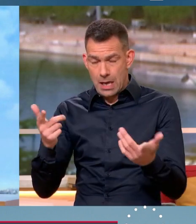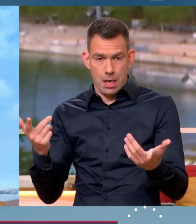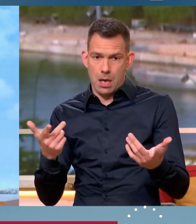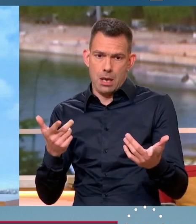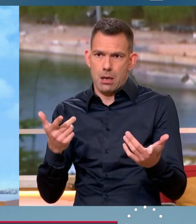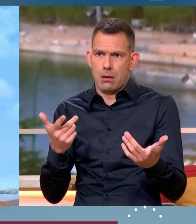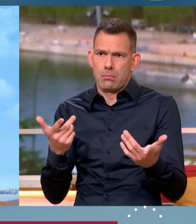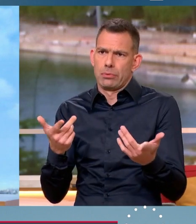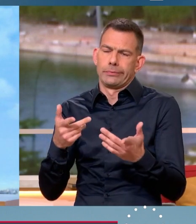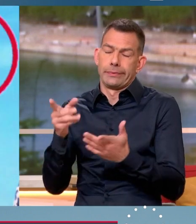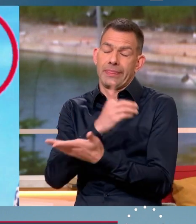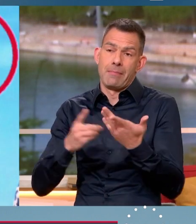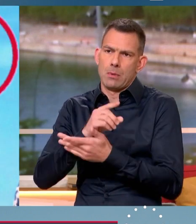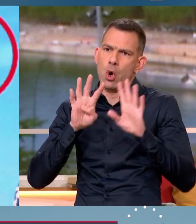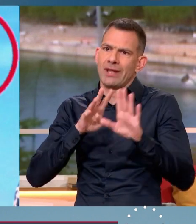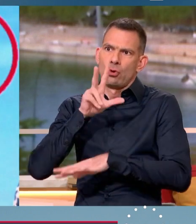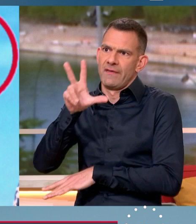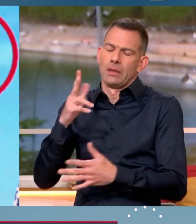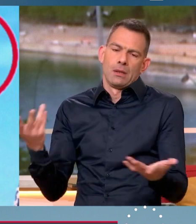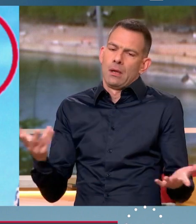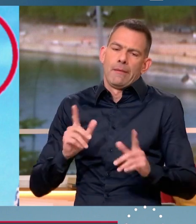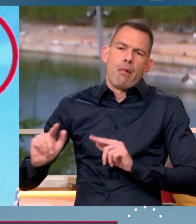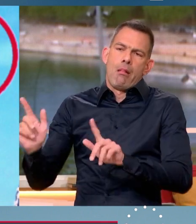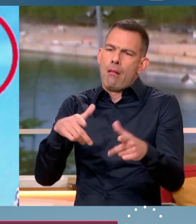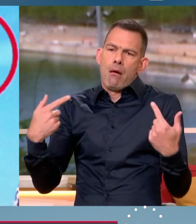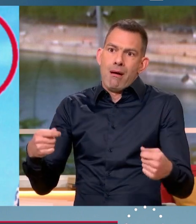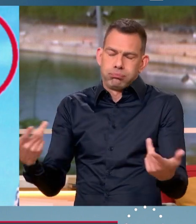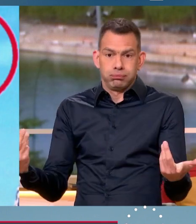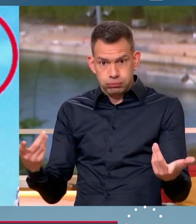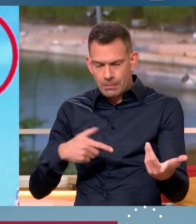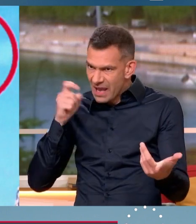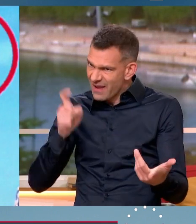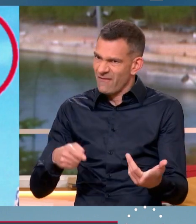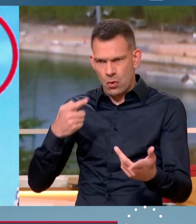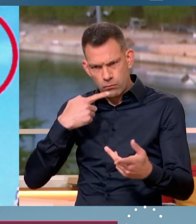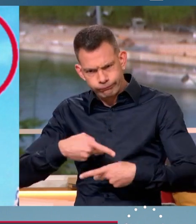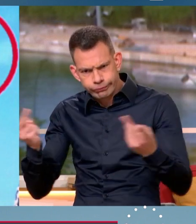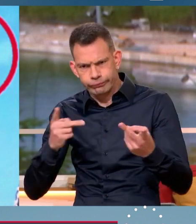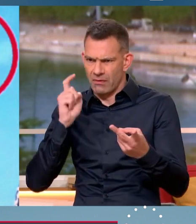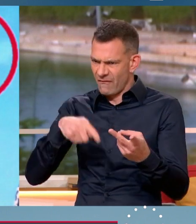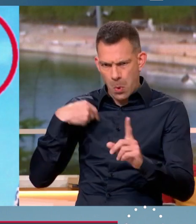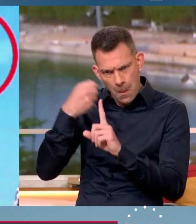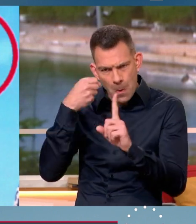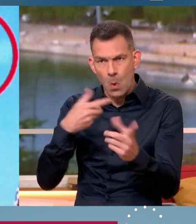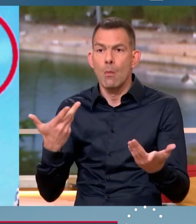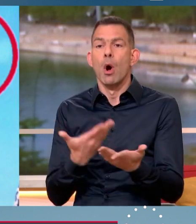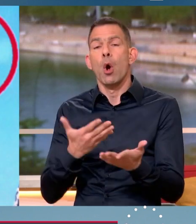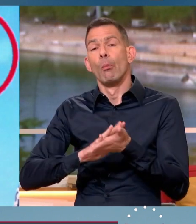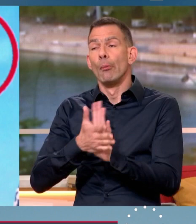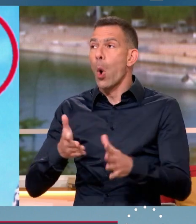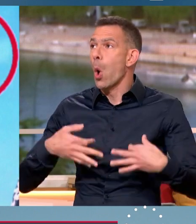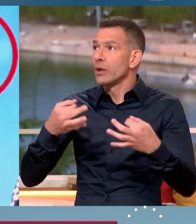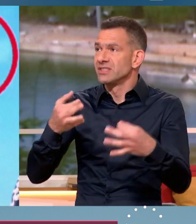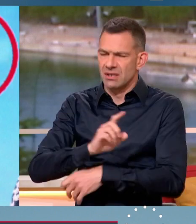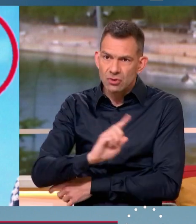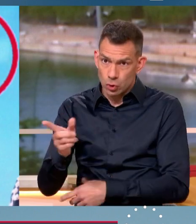présente en Seine-Saint-Denis. Nous devons la dénoncer, nous devons la combattre et pas la banaliser. Et ce que je regrette, ce que je dénonce,